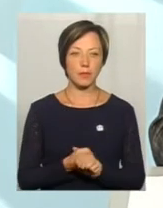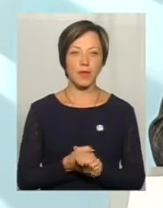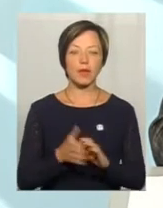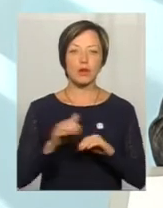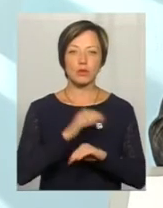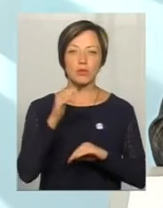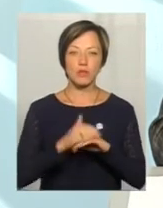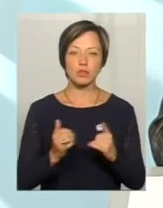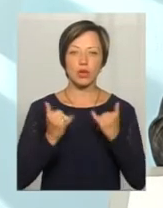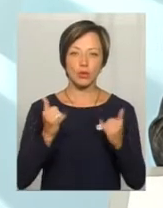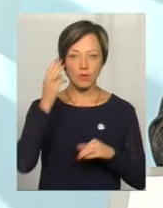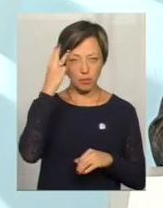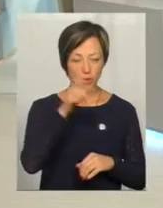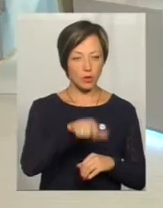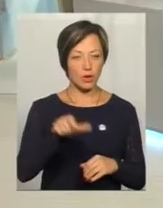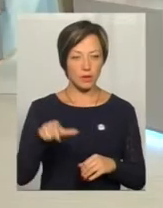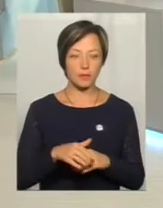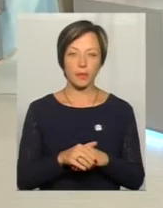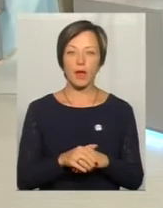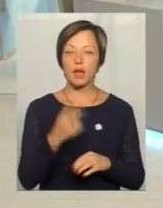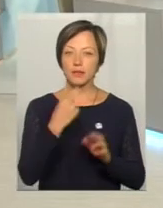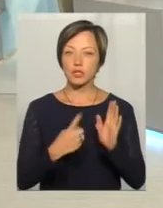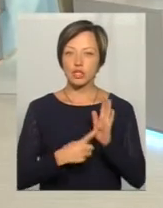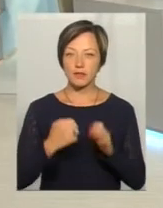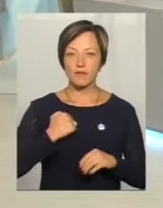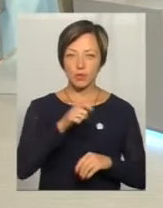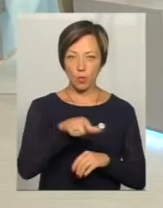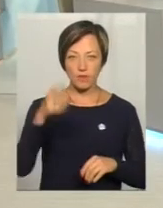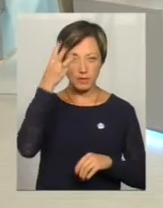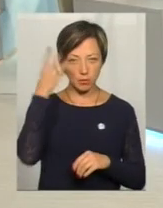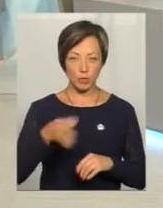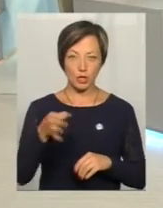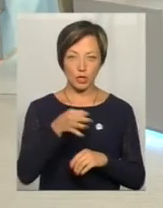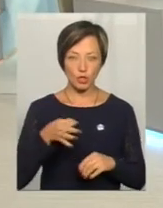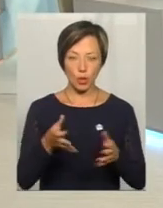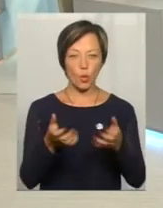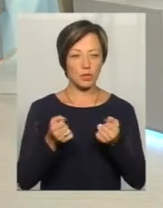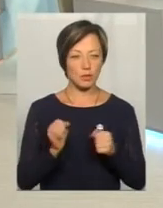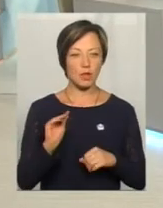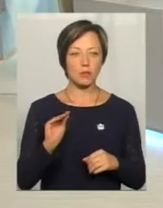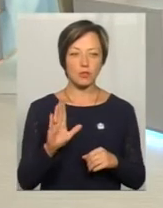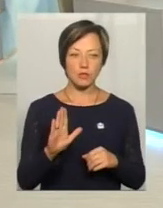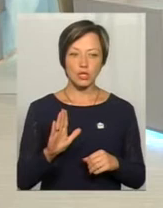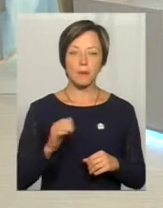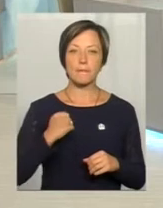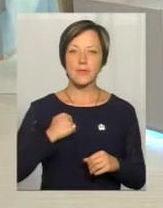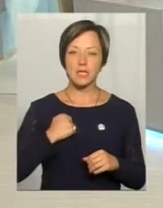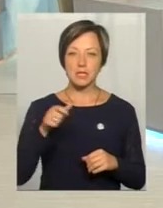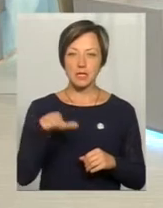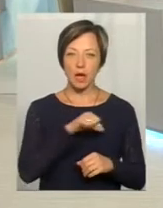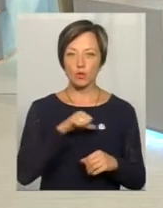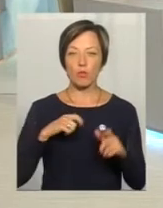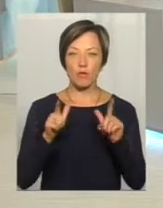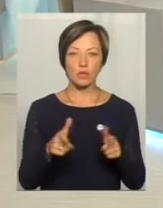шановні Подоляни. Пане Валерію, тож 26 військових з Мельниччини, як почули в сюжеті, отримали посвідчення бійця-добровольця АТО.